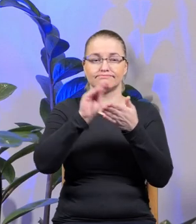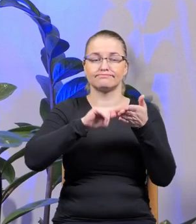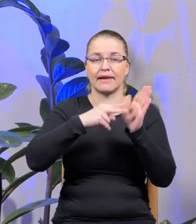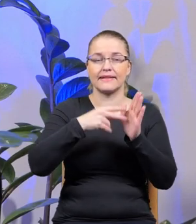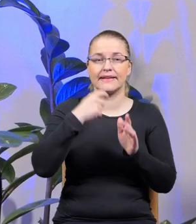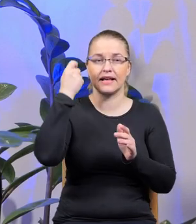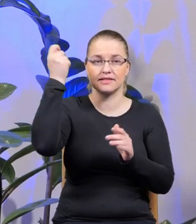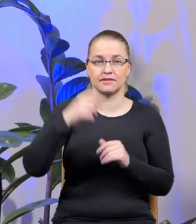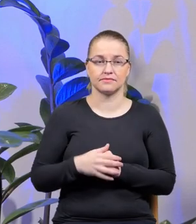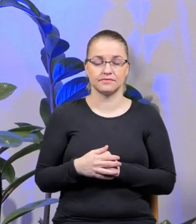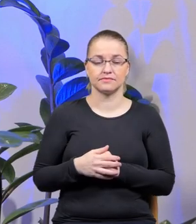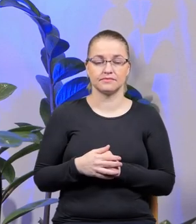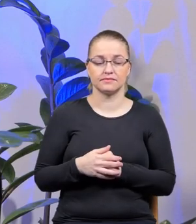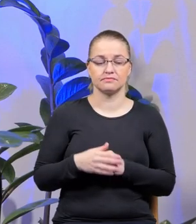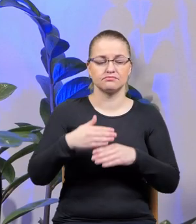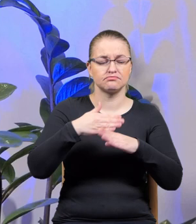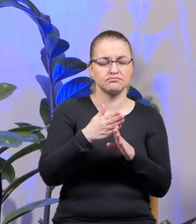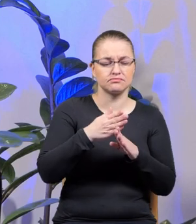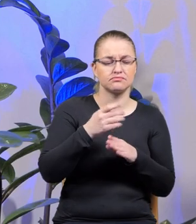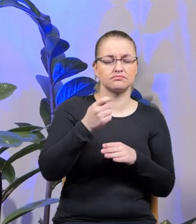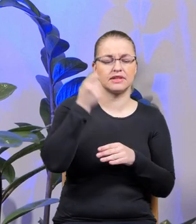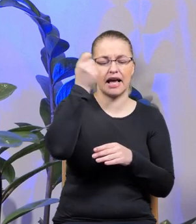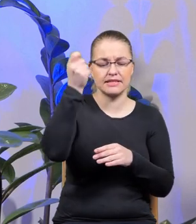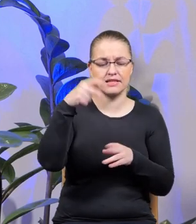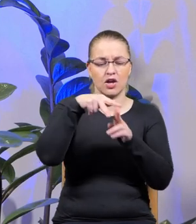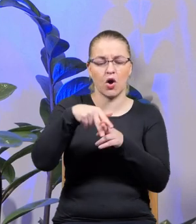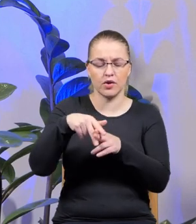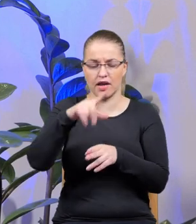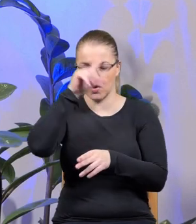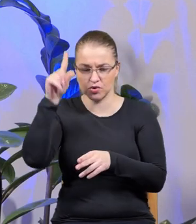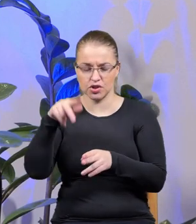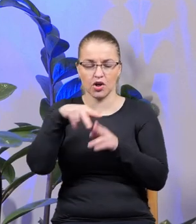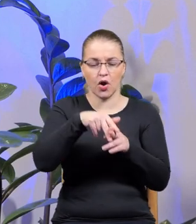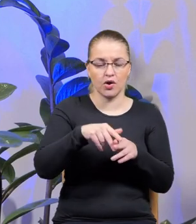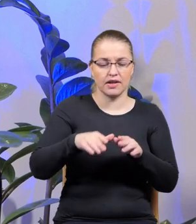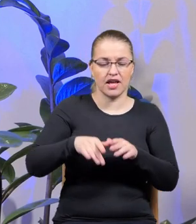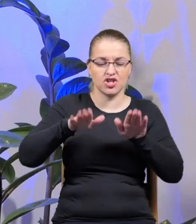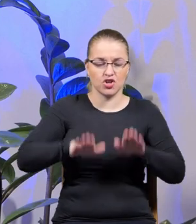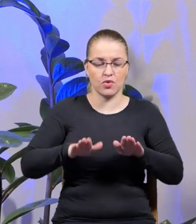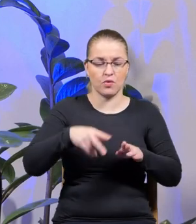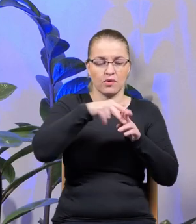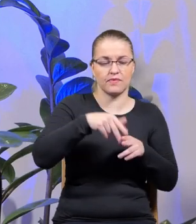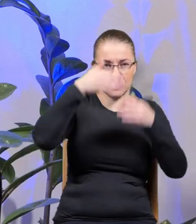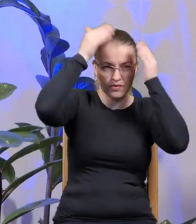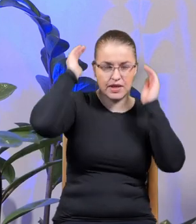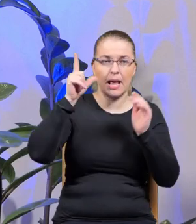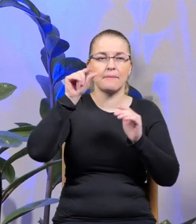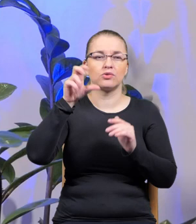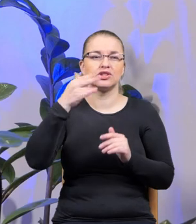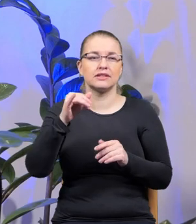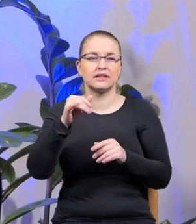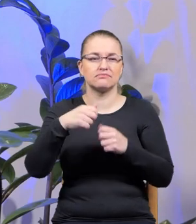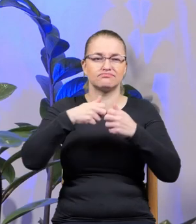Rozłożono jazdę na konie i ludzi, potem na konie i siodła, potem na ludzi i hełmy, potem na pęciny, chrapy i